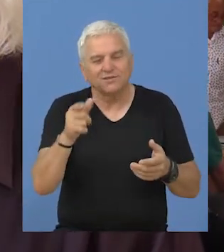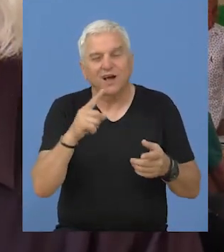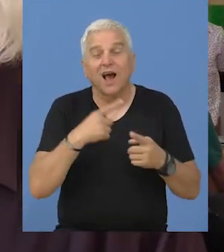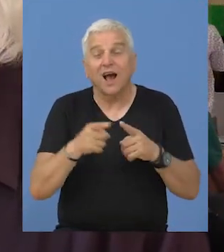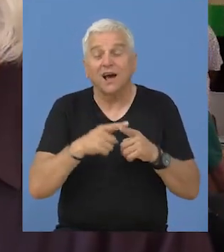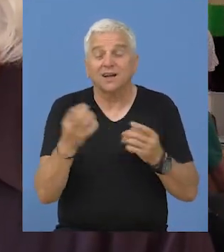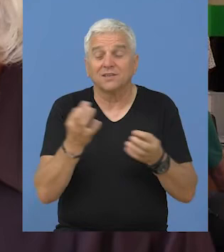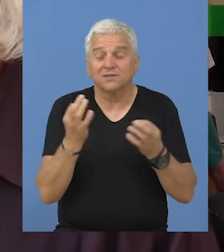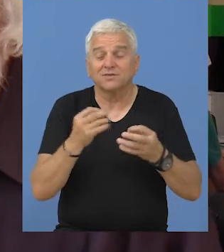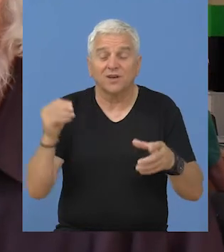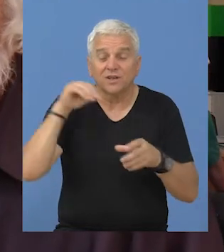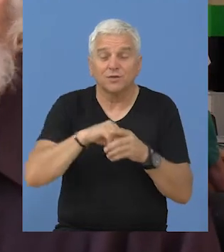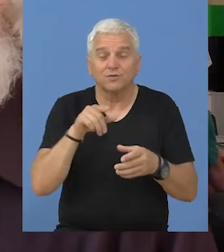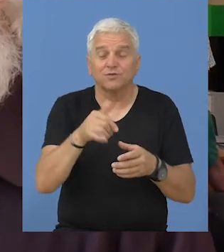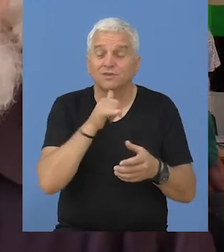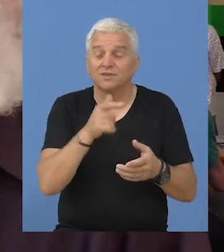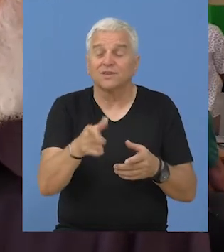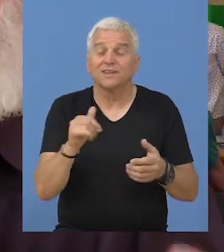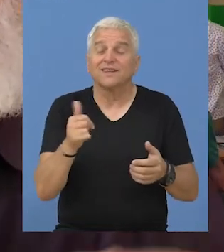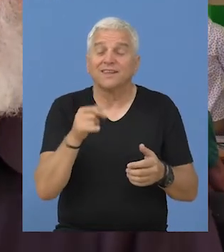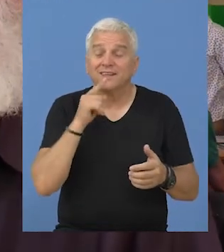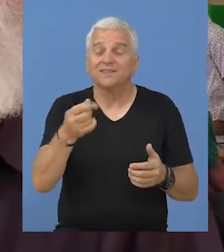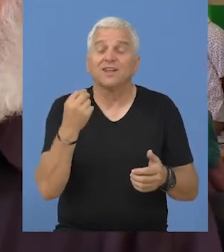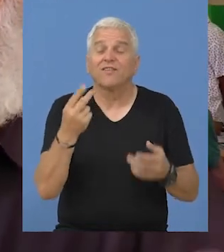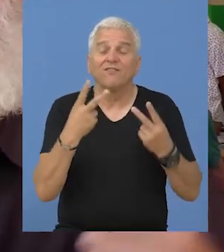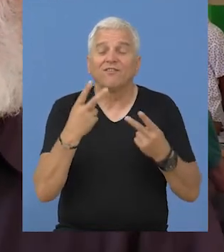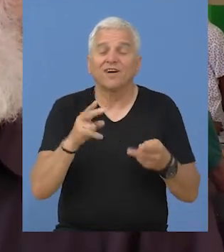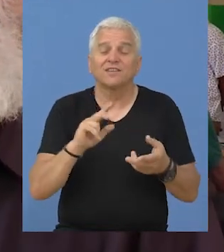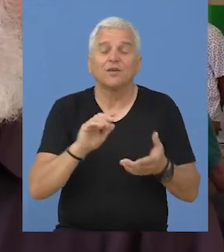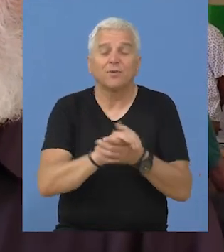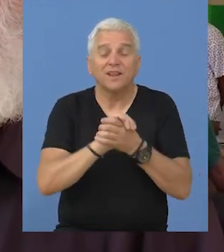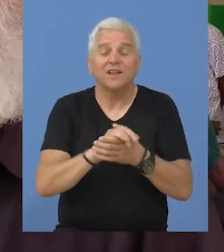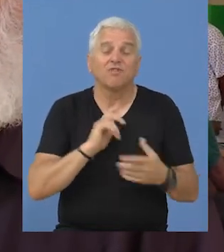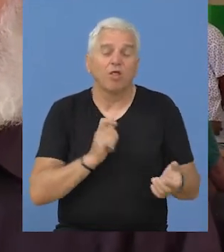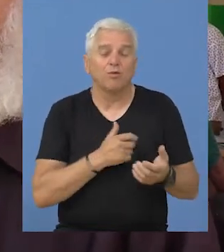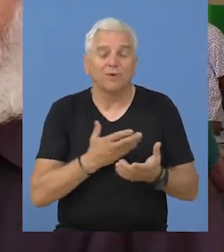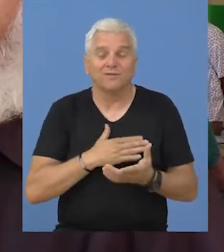povod za učesovanje upravo je to prijateljstvo i ta ljubav.